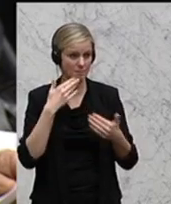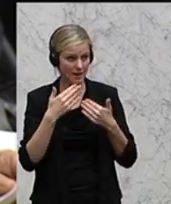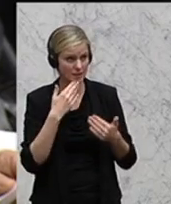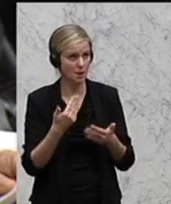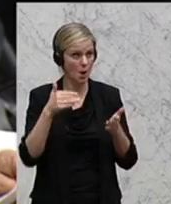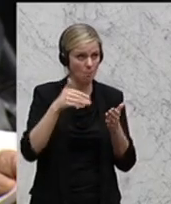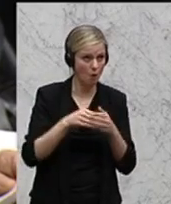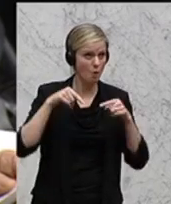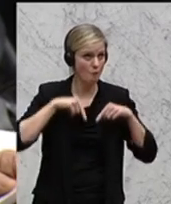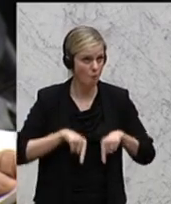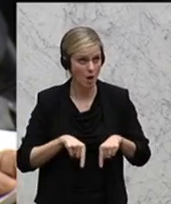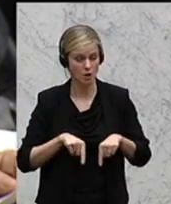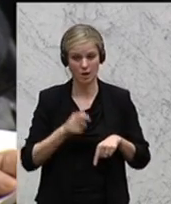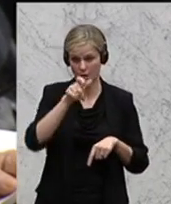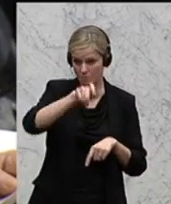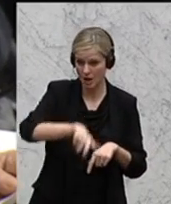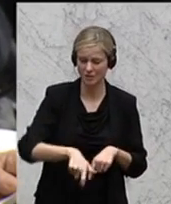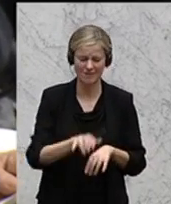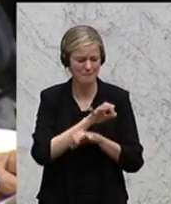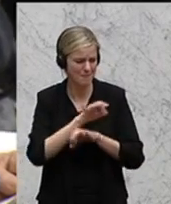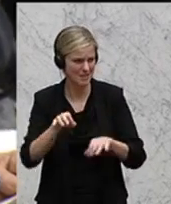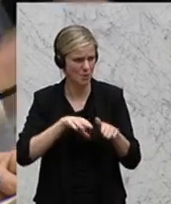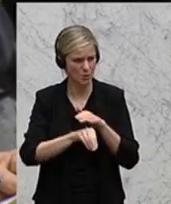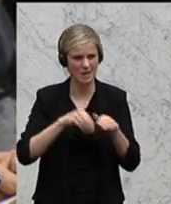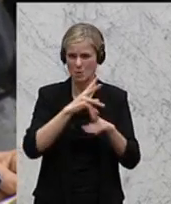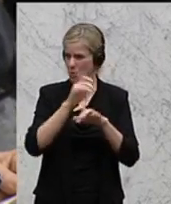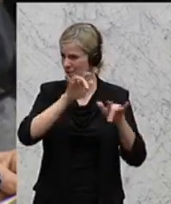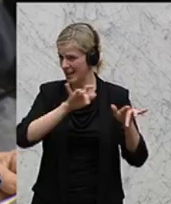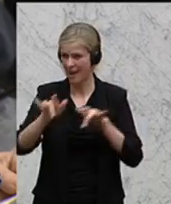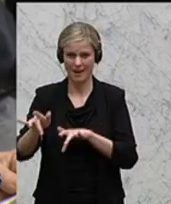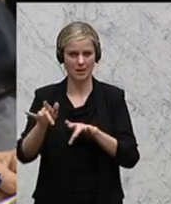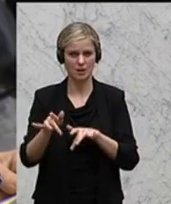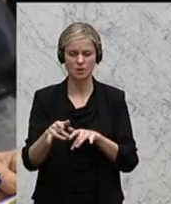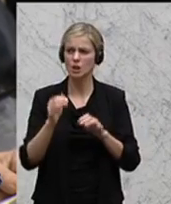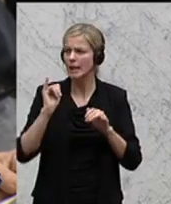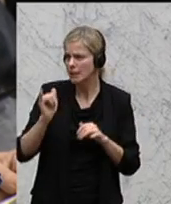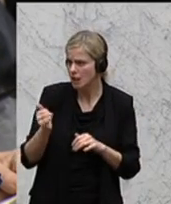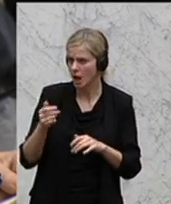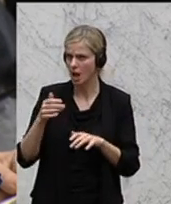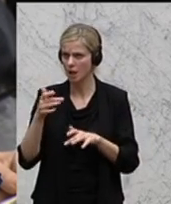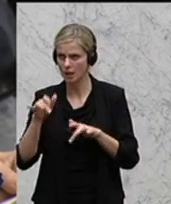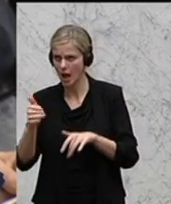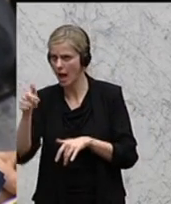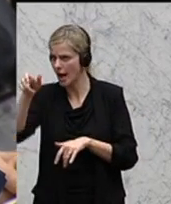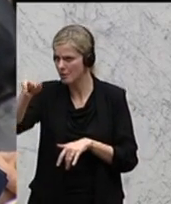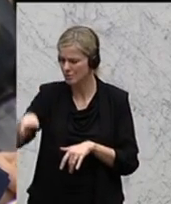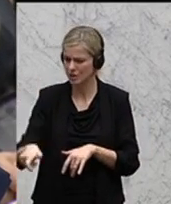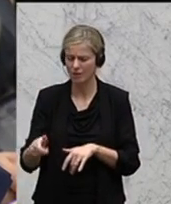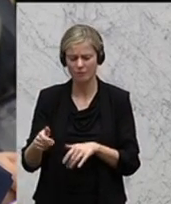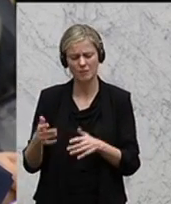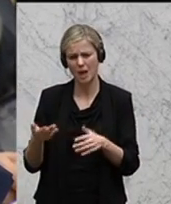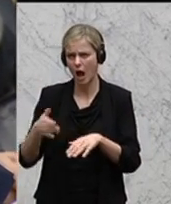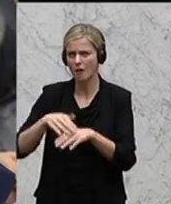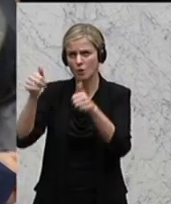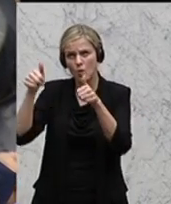einen Vorstandsvorsitzenden für eines der besten Unternehmen Österreichs. Und der sagt Ihnen, ja, ich hoffe, er hat gerade einen Riesenkonkurs